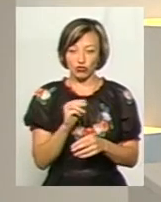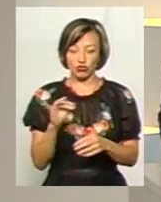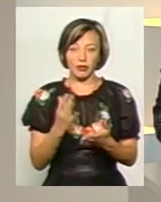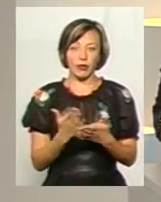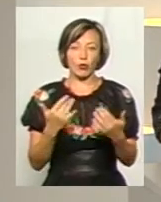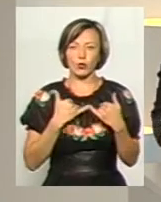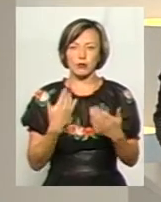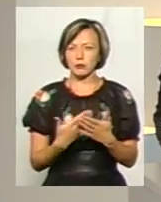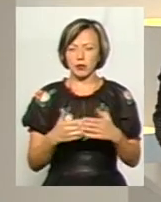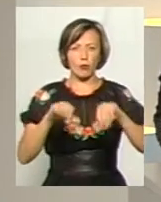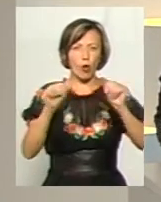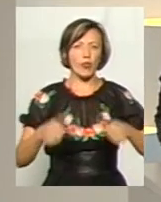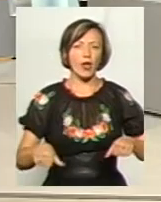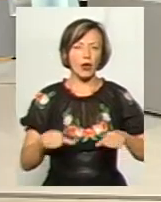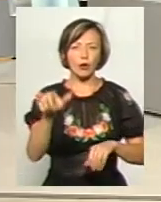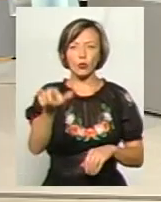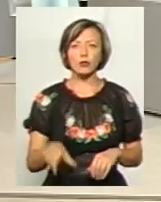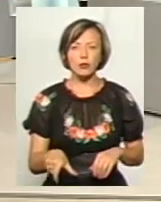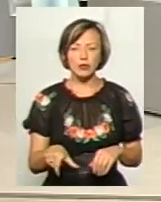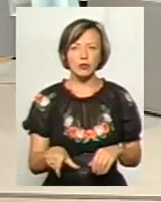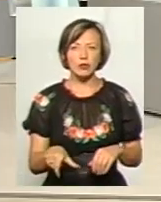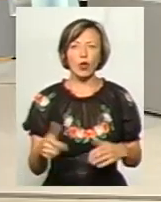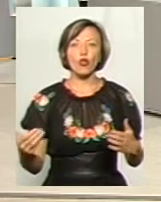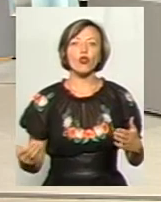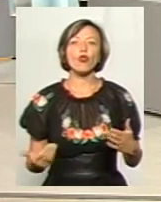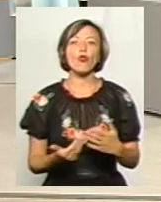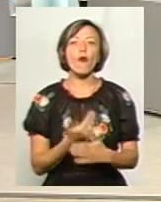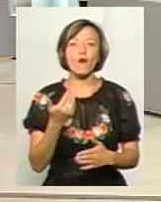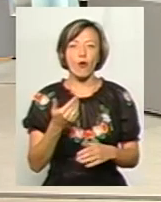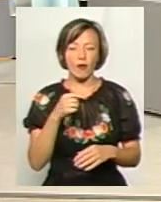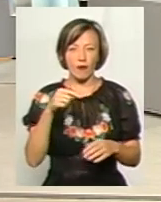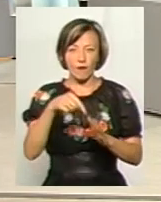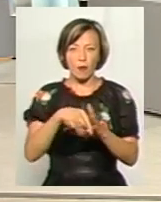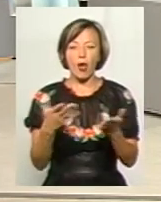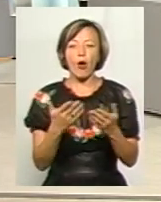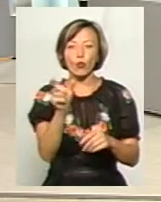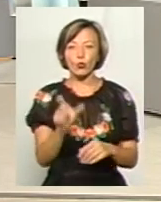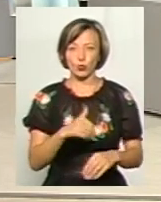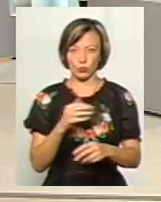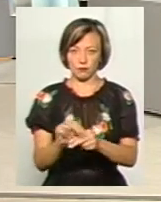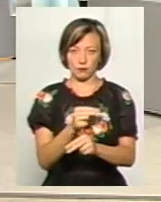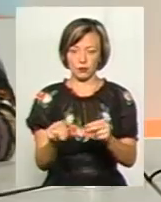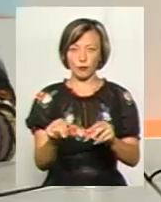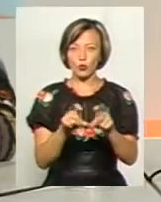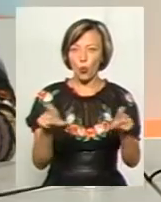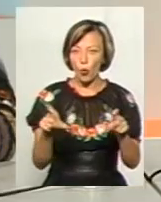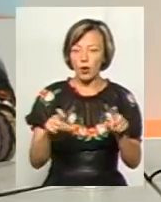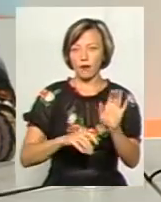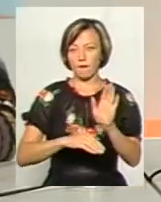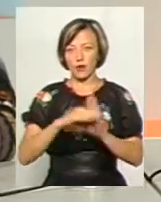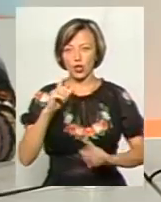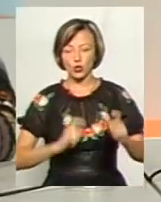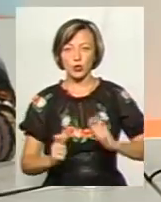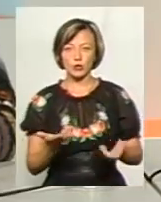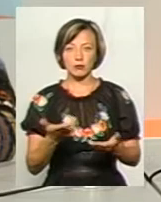наприклад, людини нової формації? Яку людину ми хочемо виховати? В школі, в вищій школі,